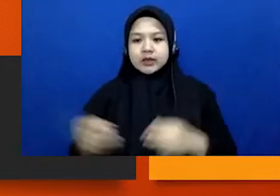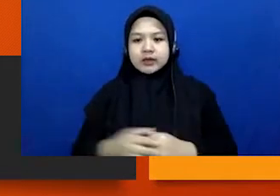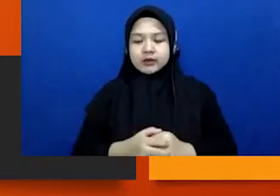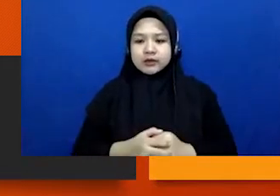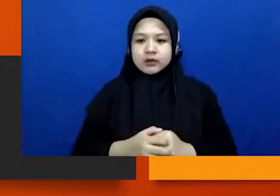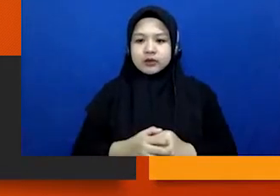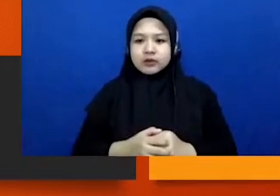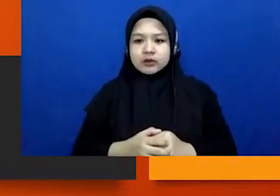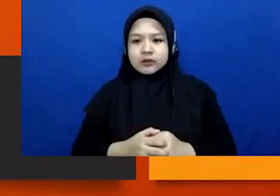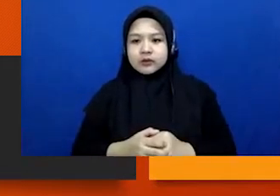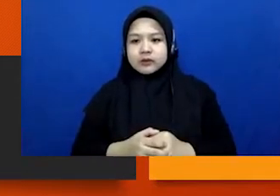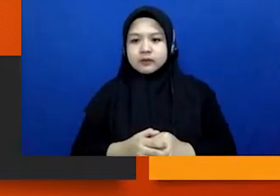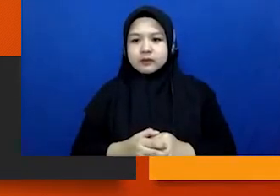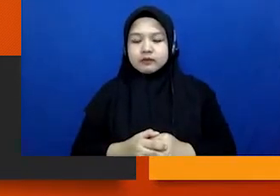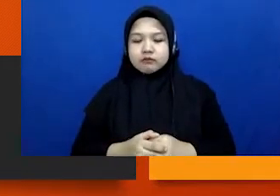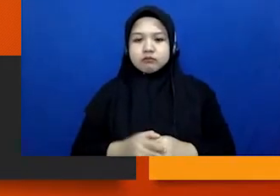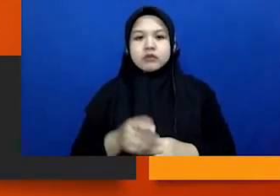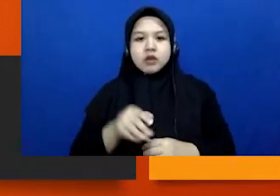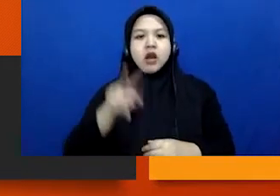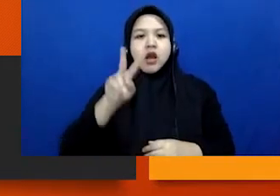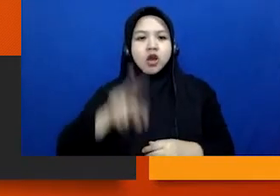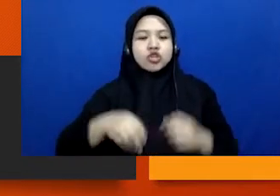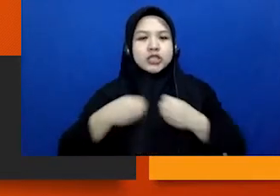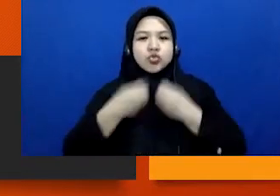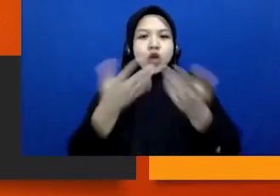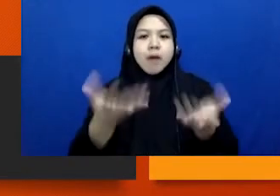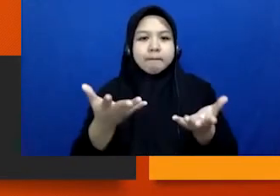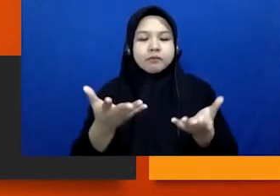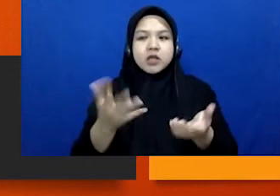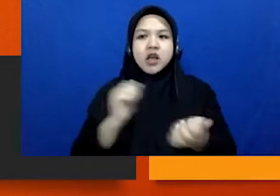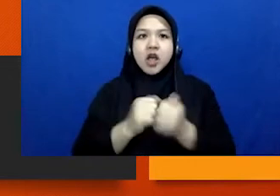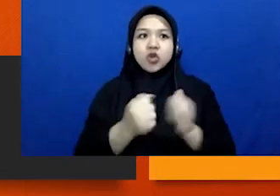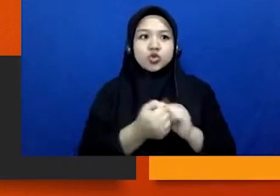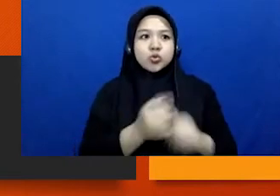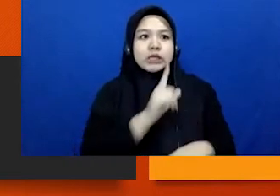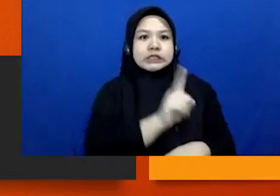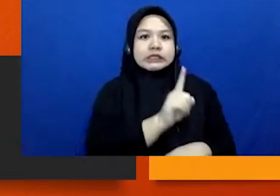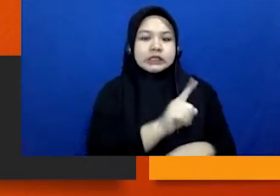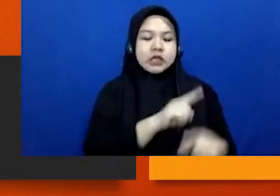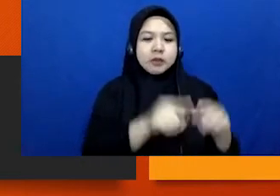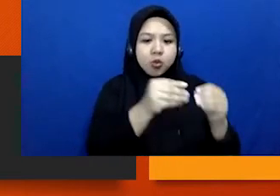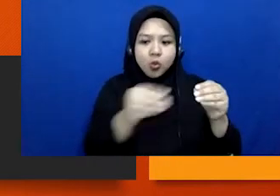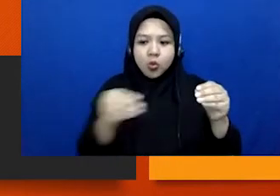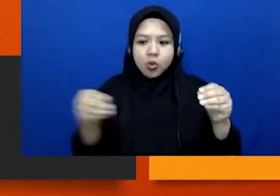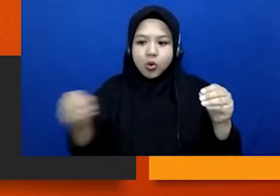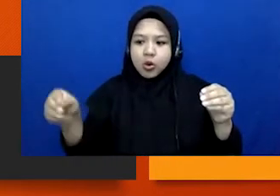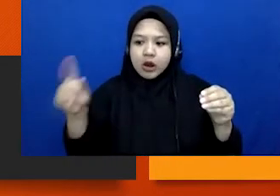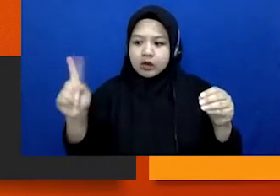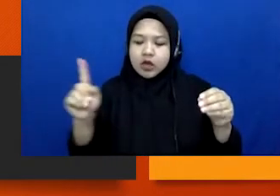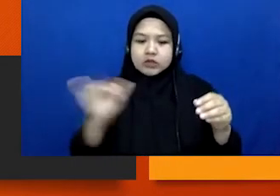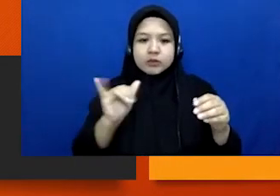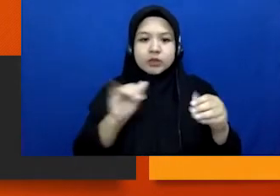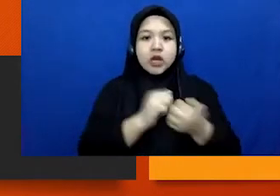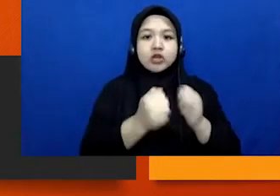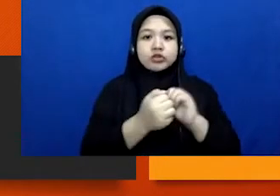Yang itu mesti diungkap. Jadi kasus itu tidak berdiri sendiri gitu kan. Misalnya kasus Narti gitu